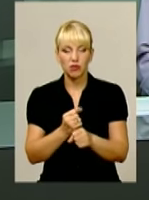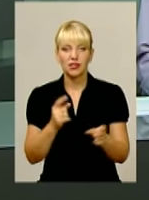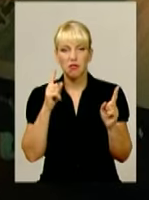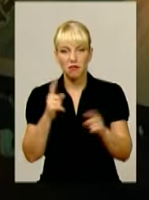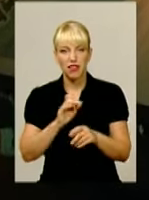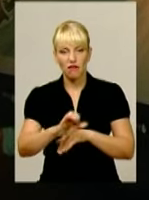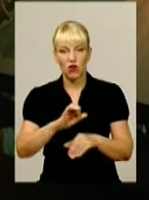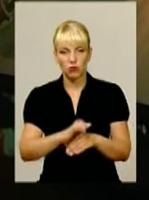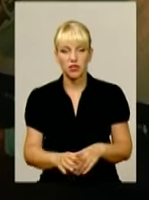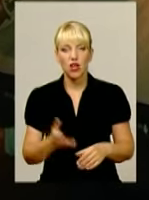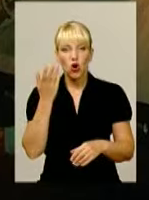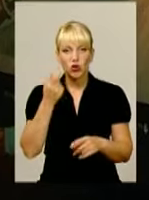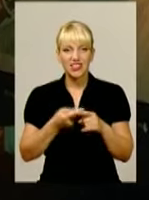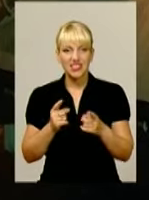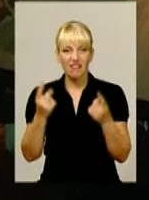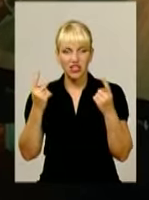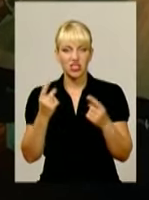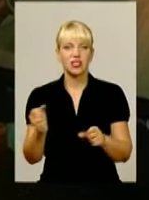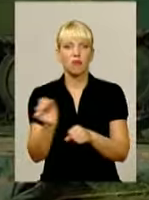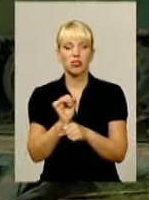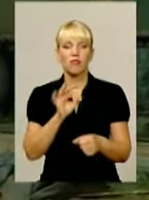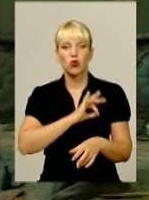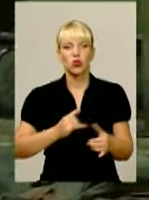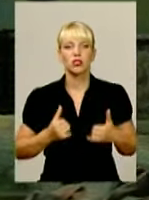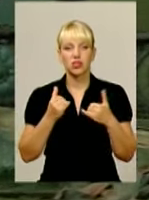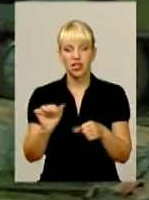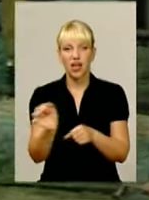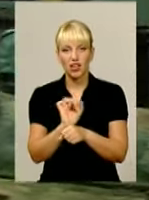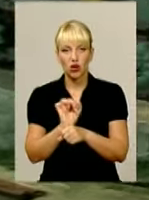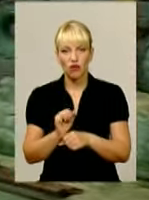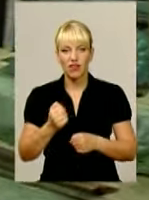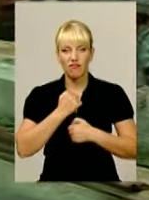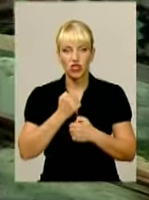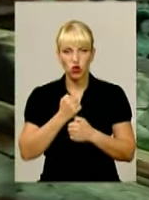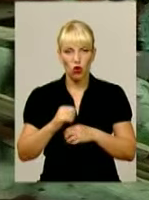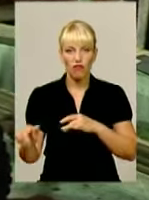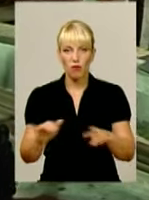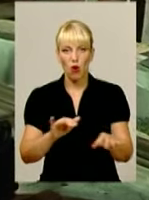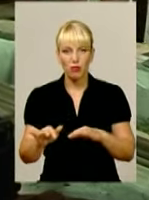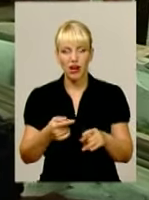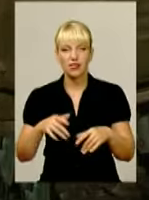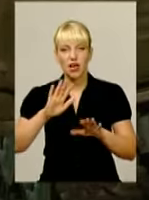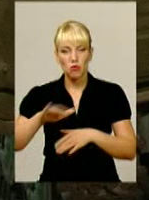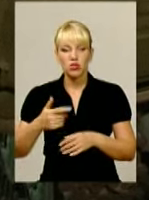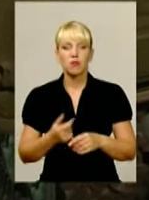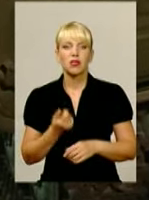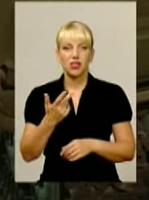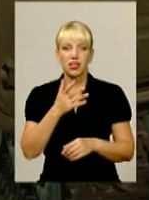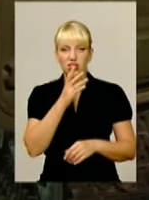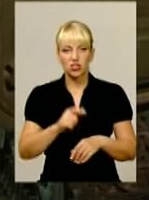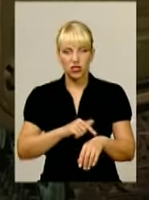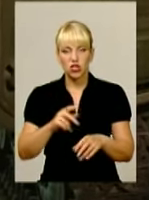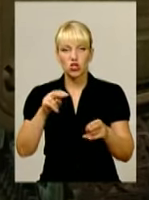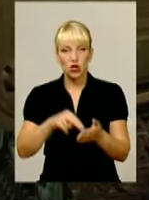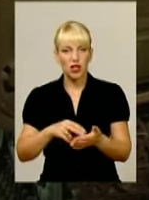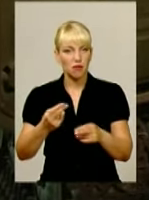Колись ця кремезна машина використовувалася для керування військовими операціями. Потім тривалий час стояла без діла на